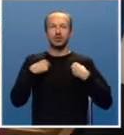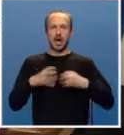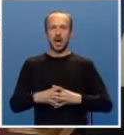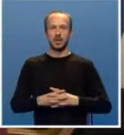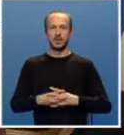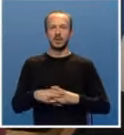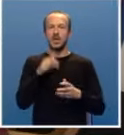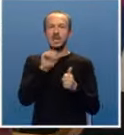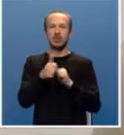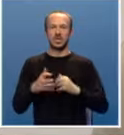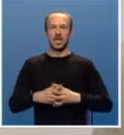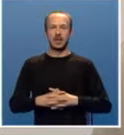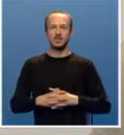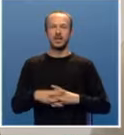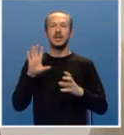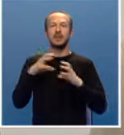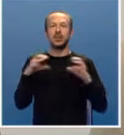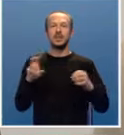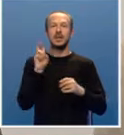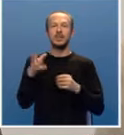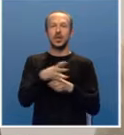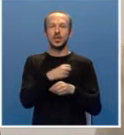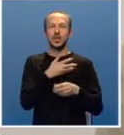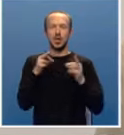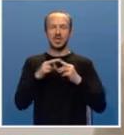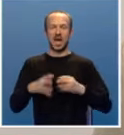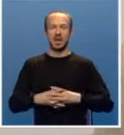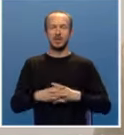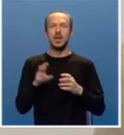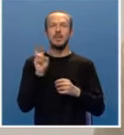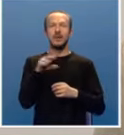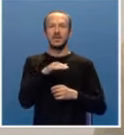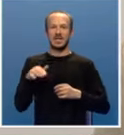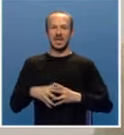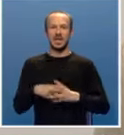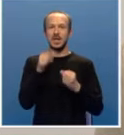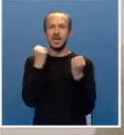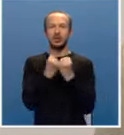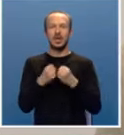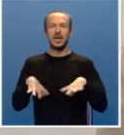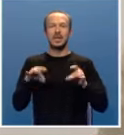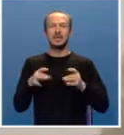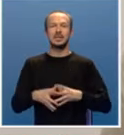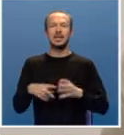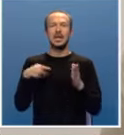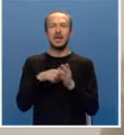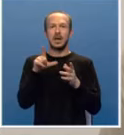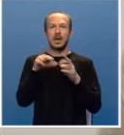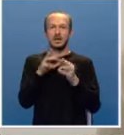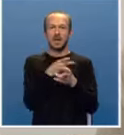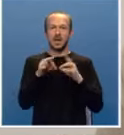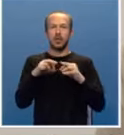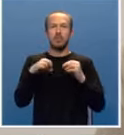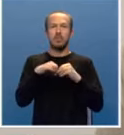i sportista. Taj autobuski prevoz bi se koristio za prevoz djece i učenika iz naselja Lazarevo,